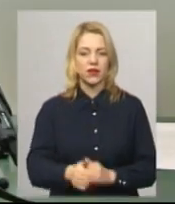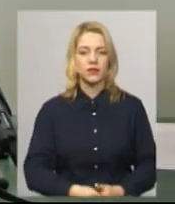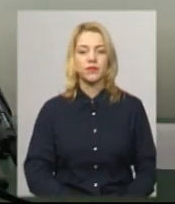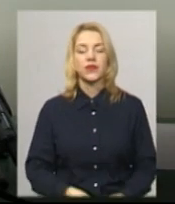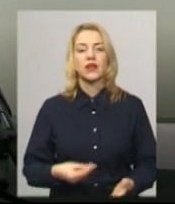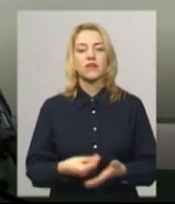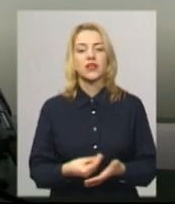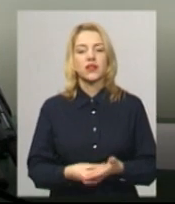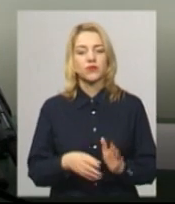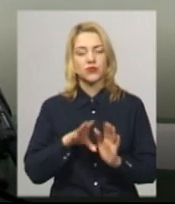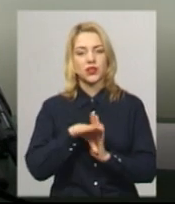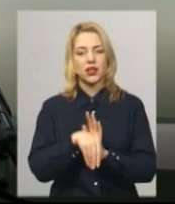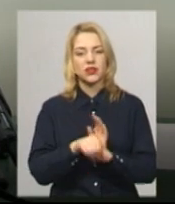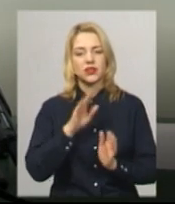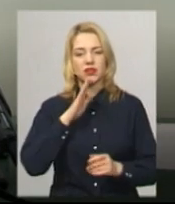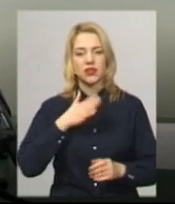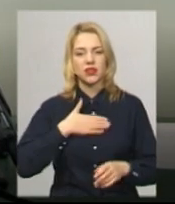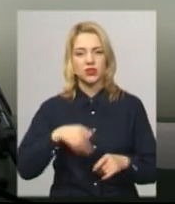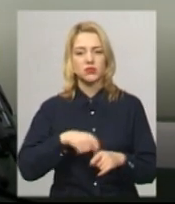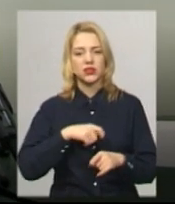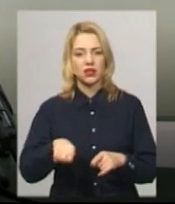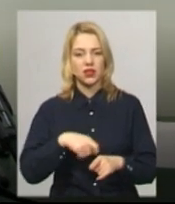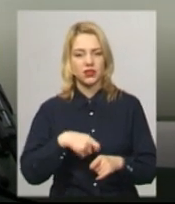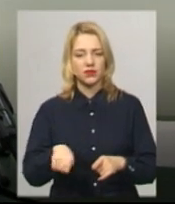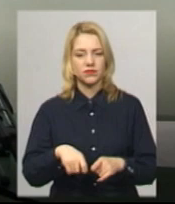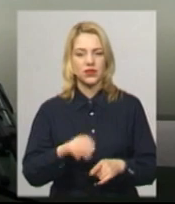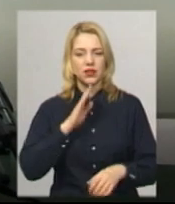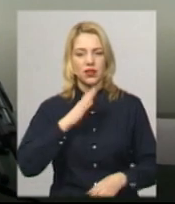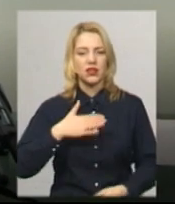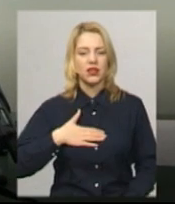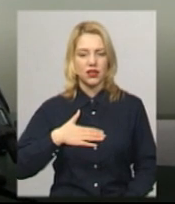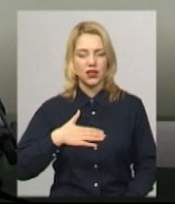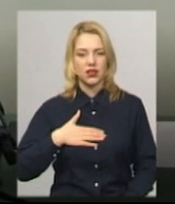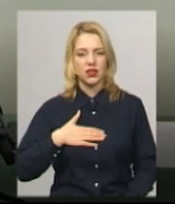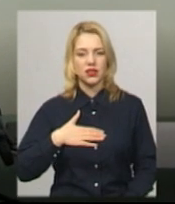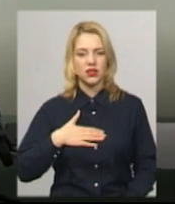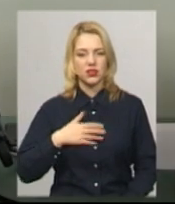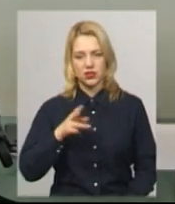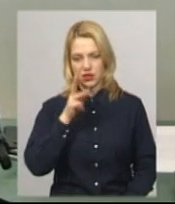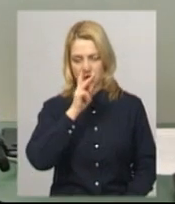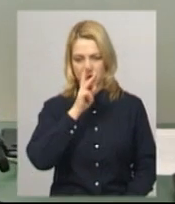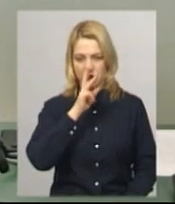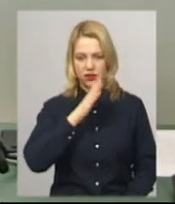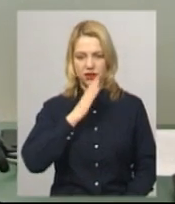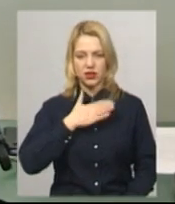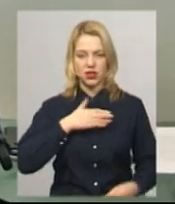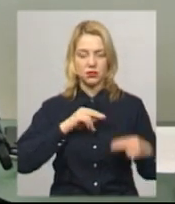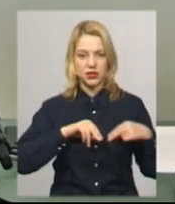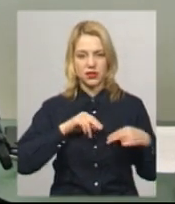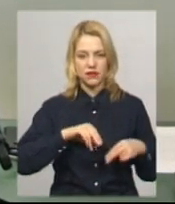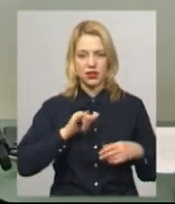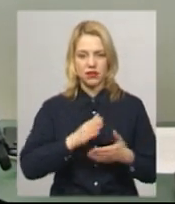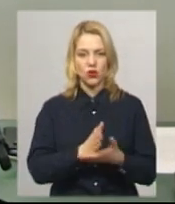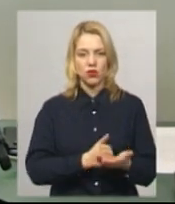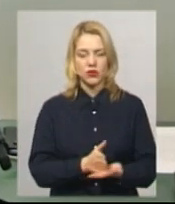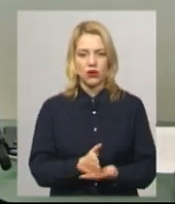тарифі вкладені і наші матеріали, і заробітні плати наших працівників, і